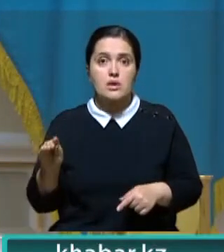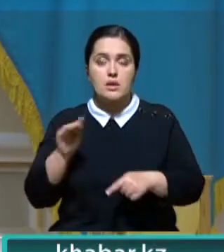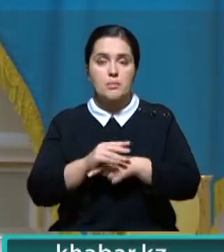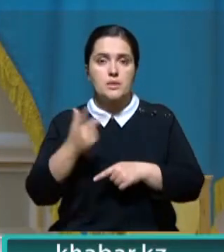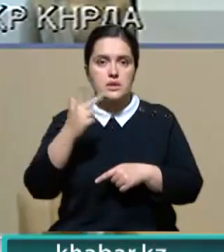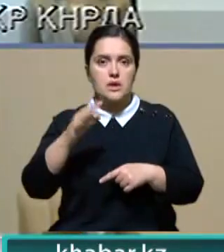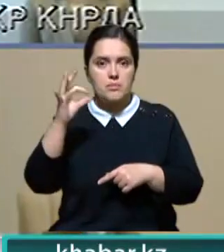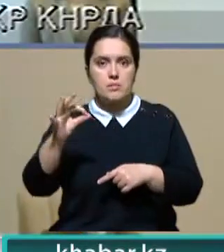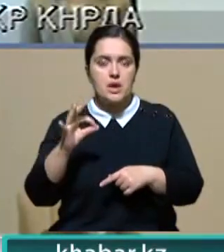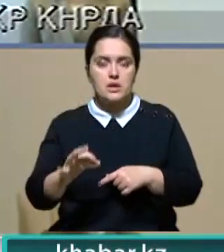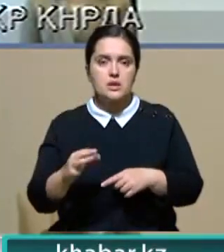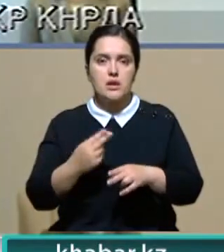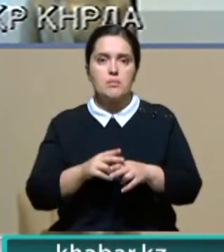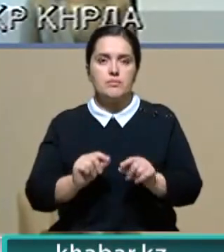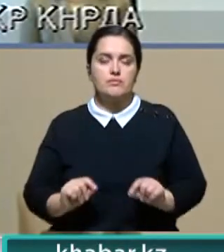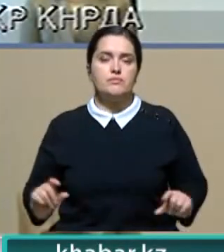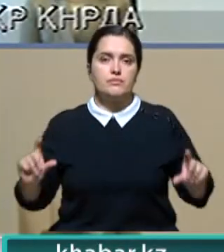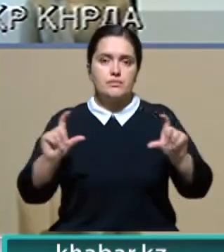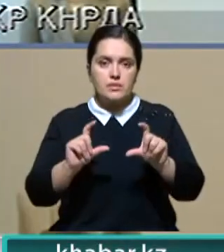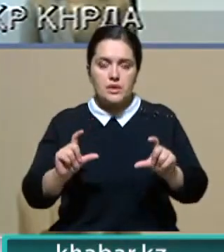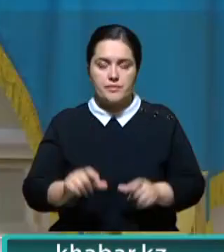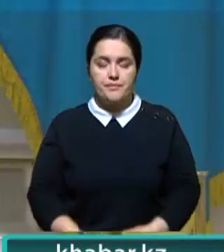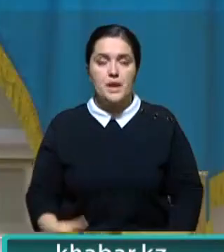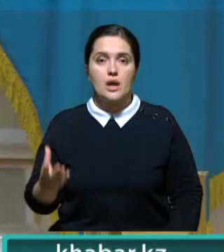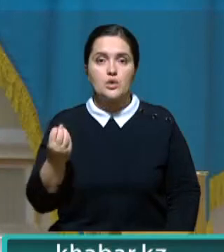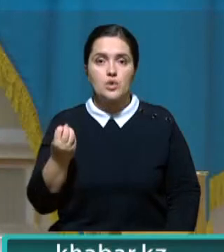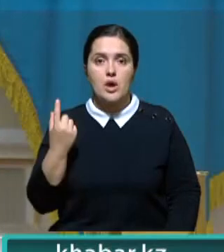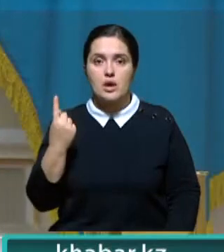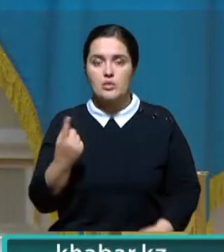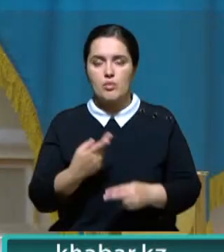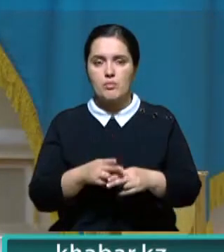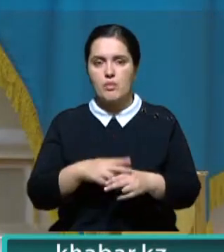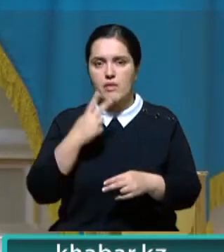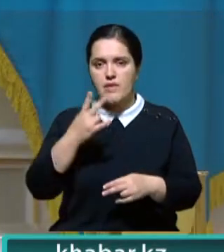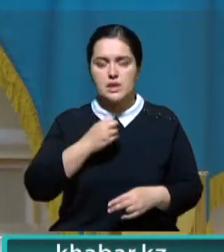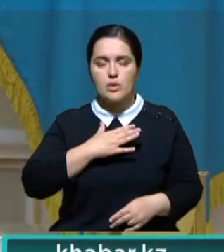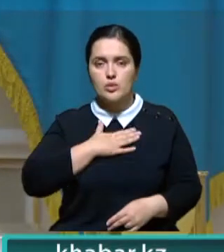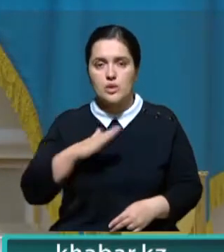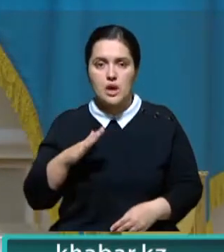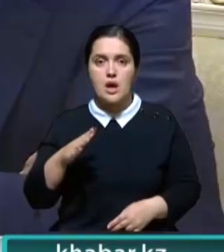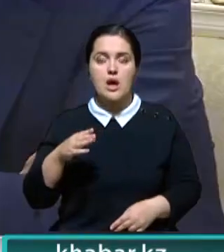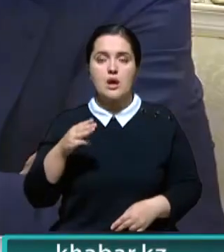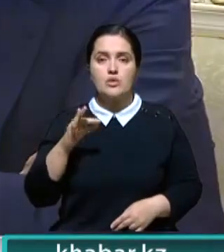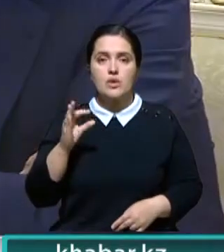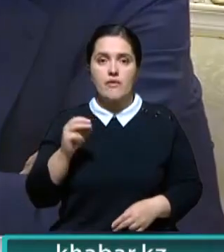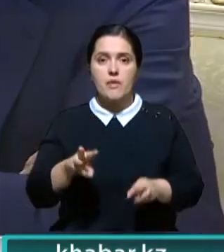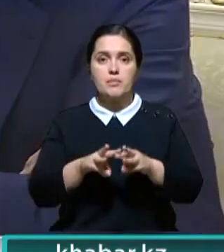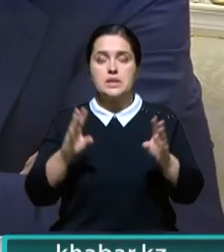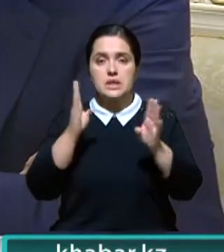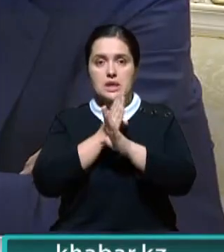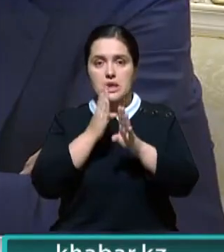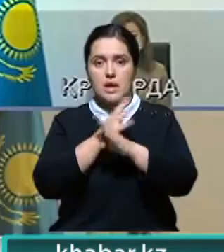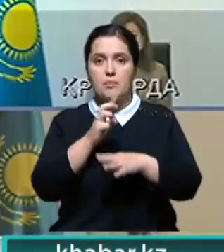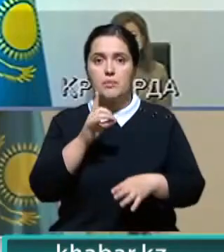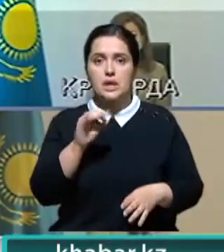30% торговой наценки. Еще одну оценку неудовлетворительно от Токаева получил министр экологии. Брей